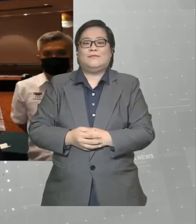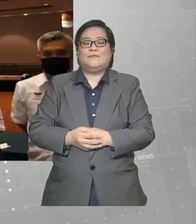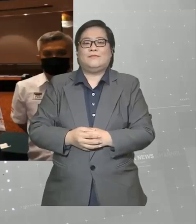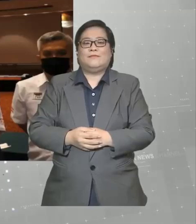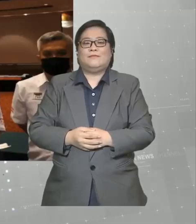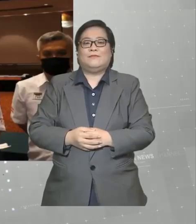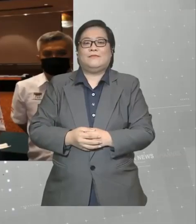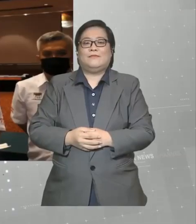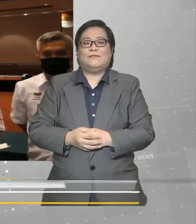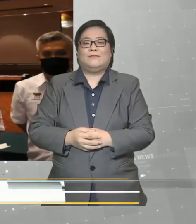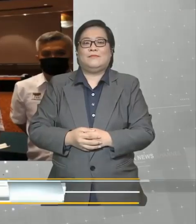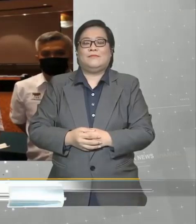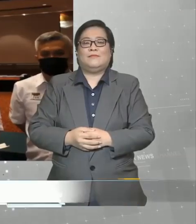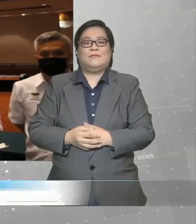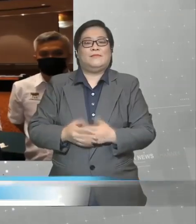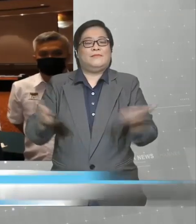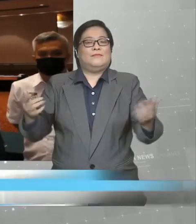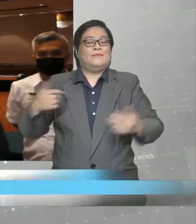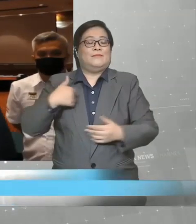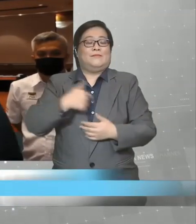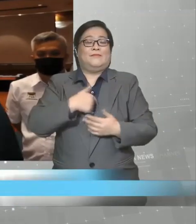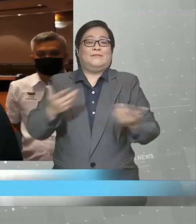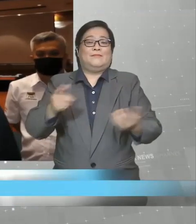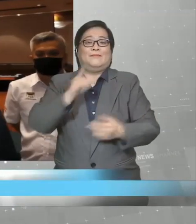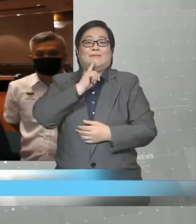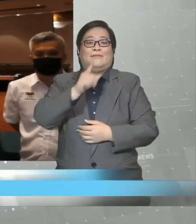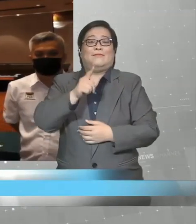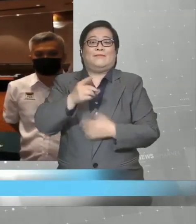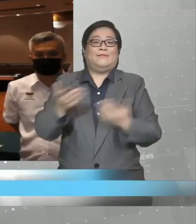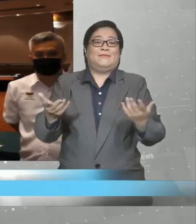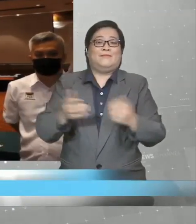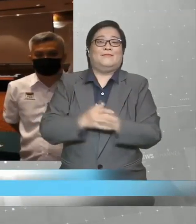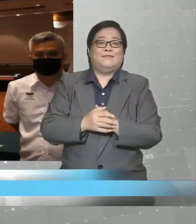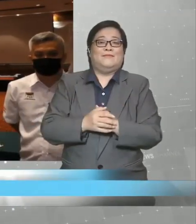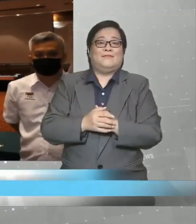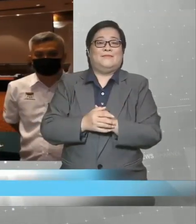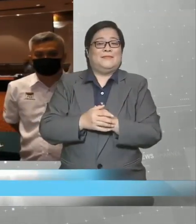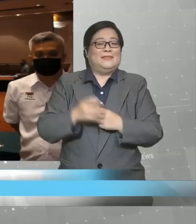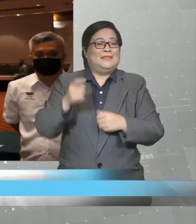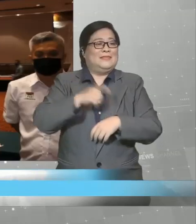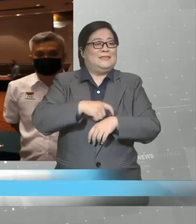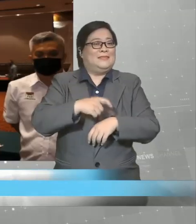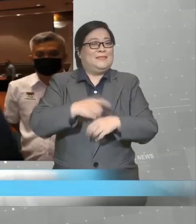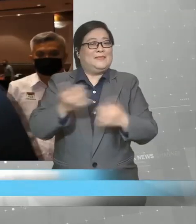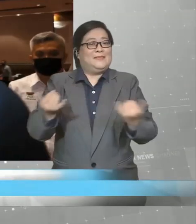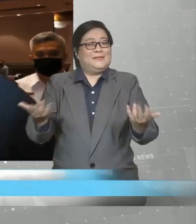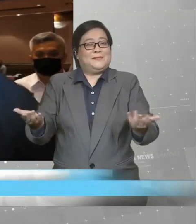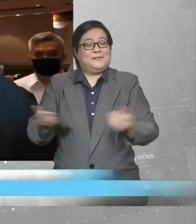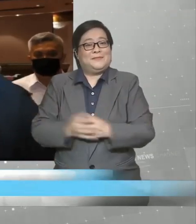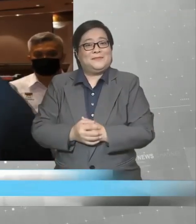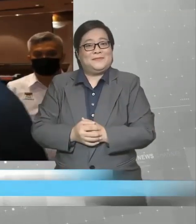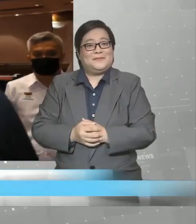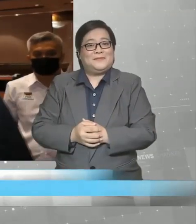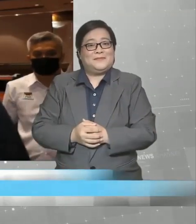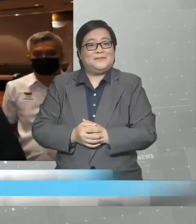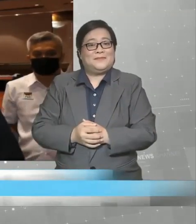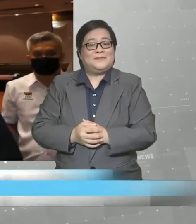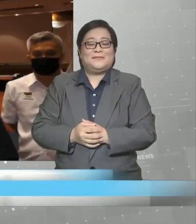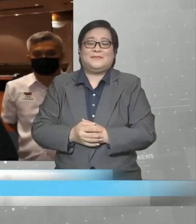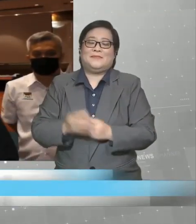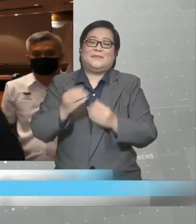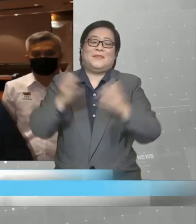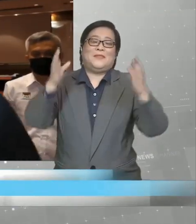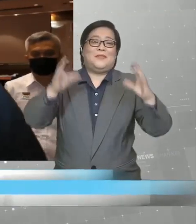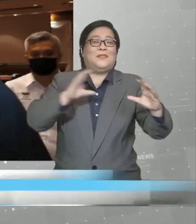Kita ini sebenarnya on injury time, banyak